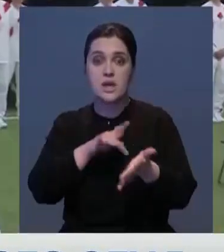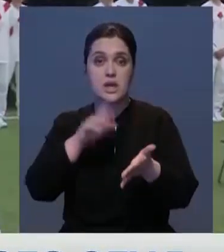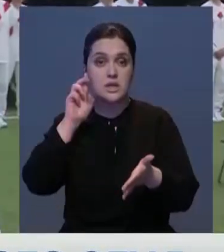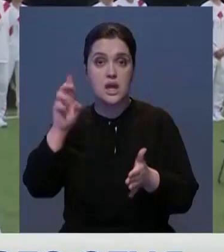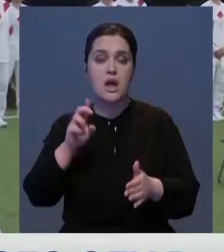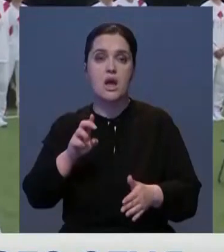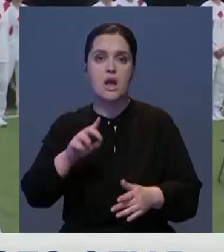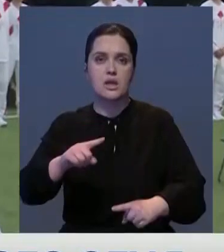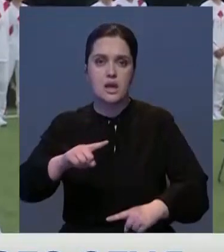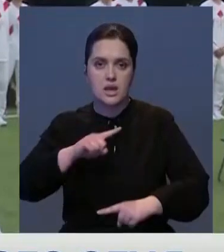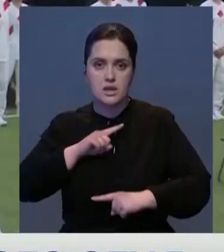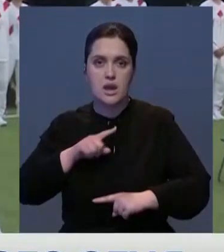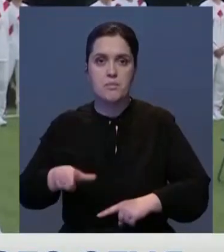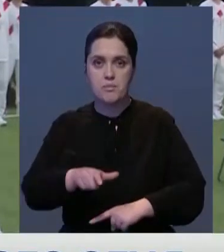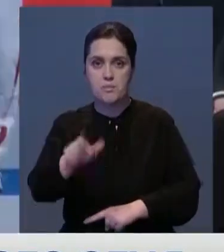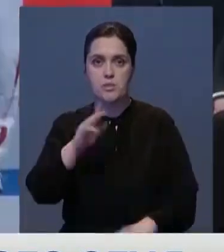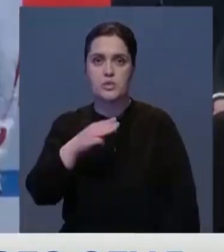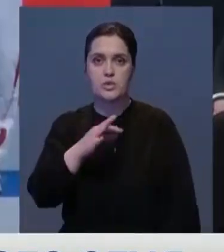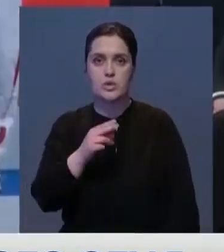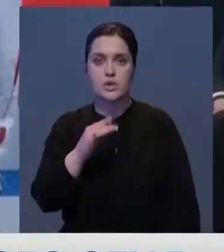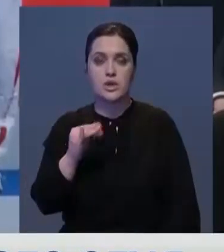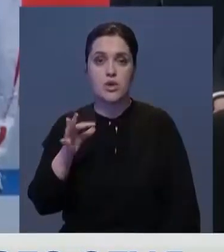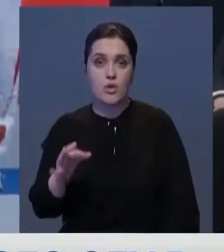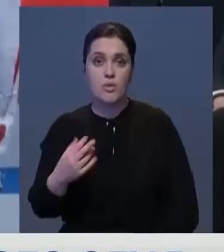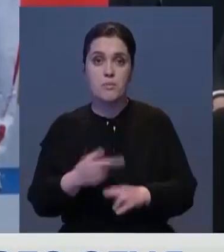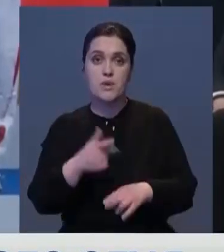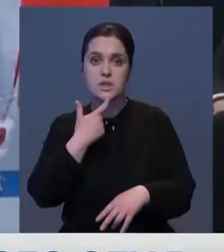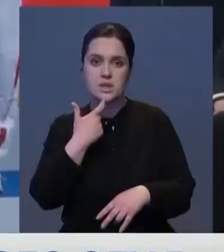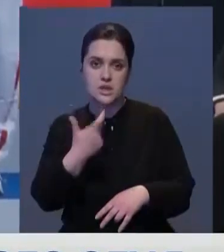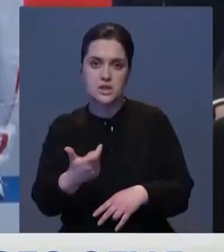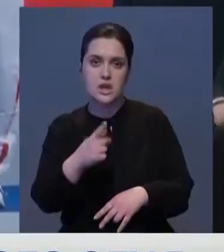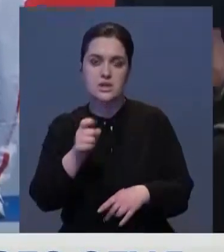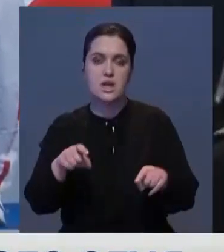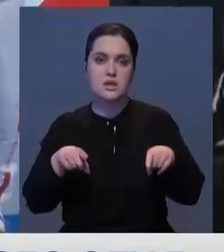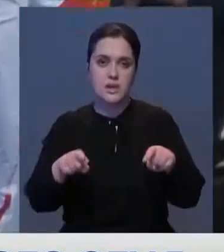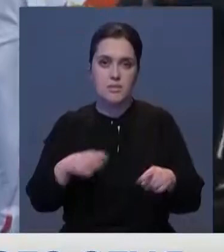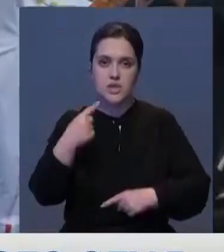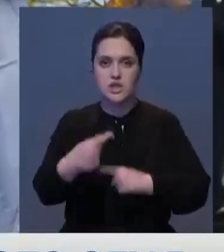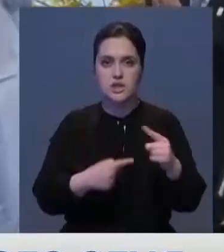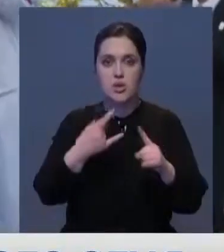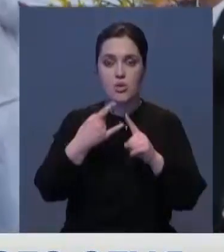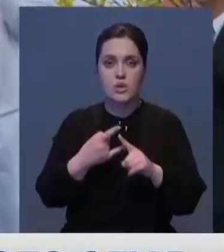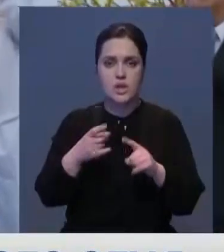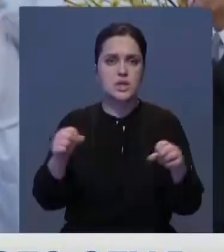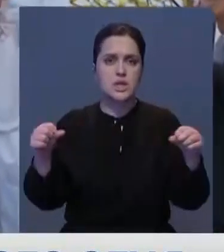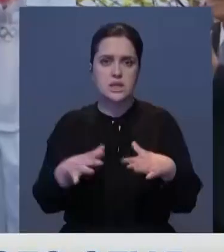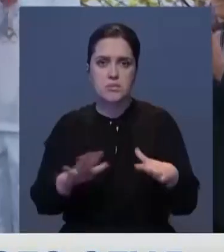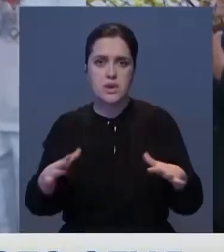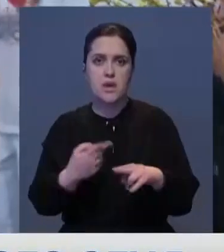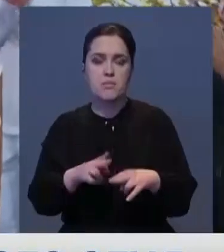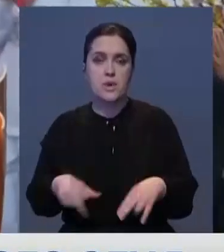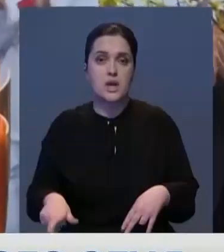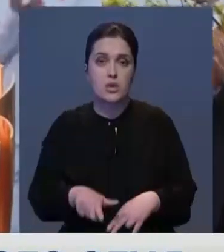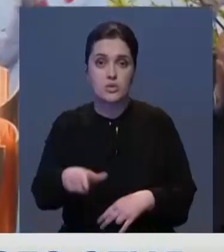страны. Конечная точка маршрута станет Токио. Зрители просят наблюдать за забегом в режиме онлайн и не собираться на